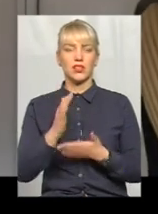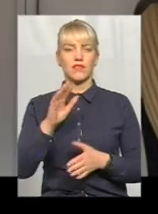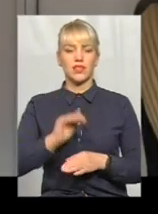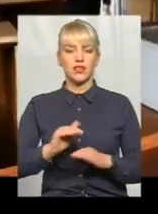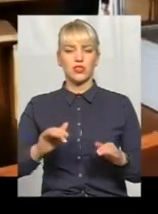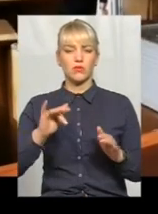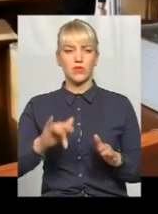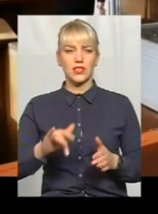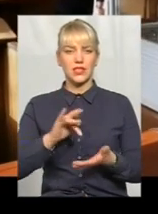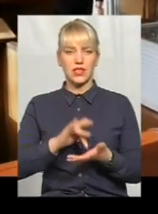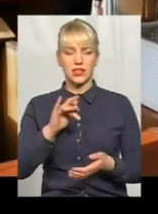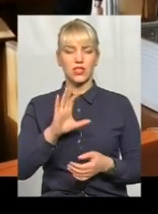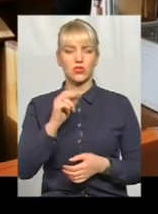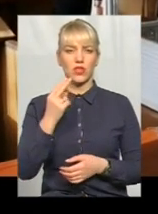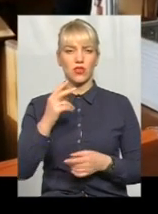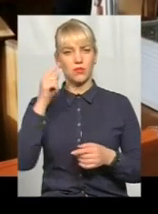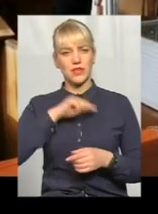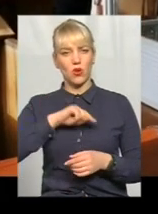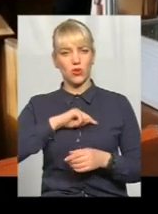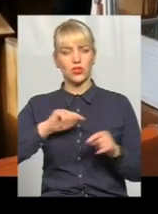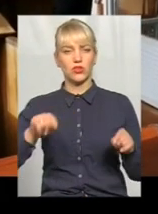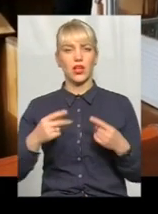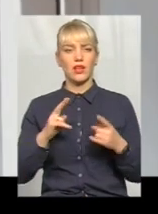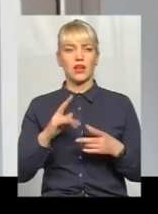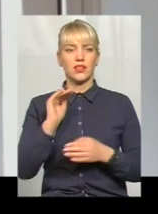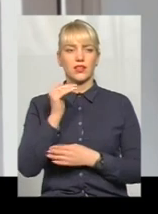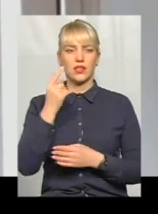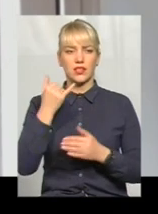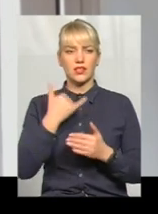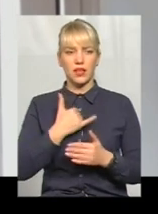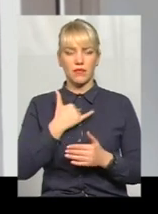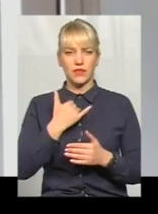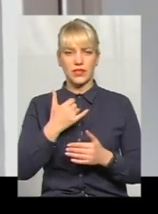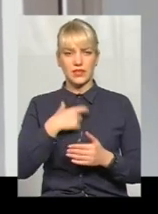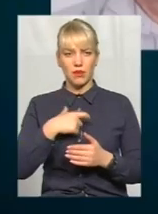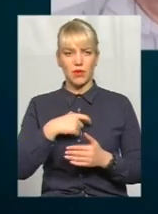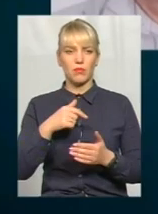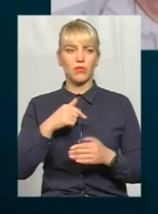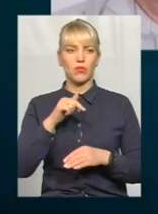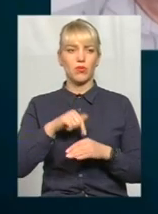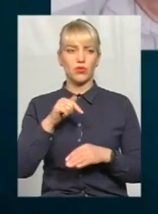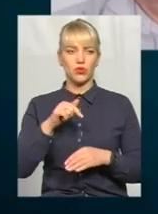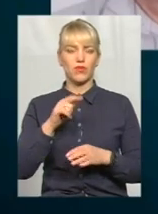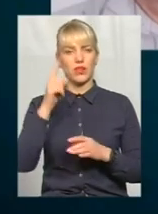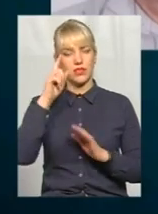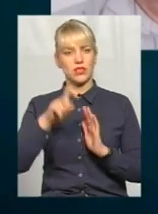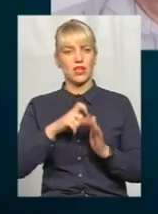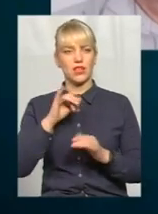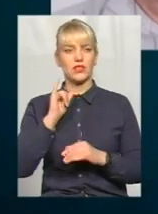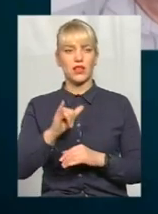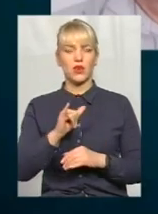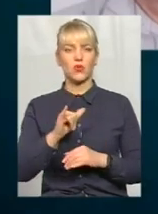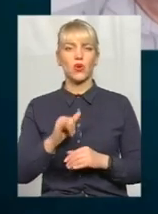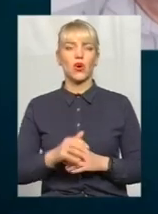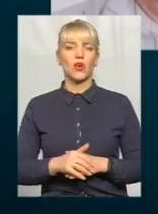соціально-психологічної реабілітації. Як себе почуває хлопчик, ми дізналася у директора закладу. І хлопчик був